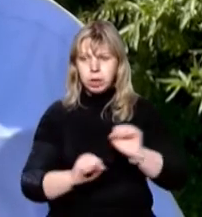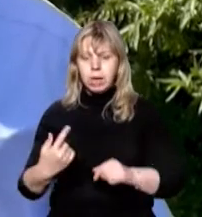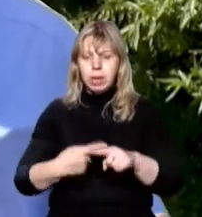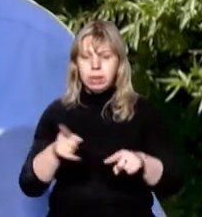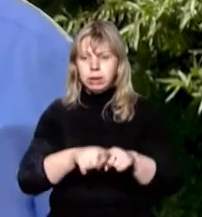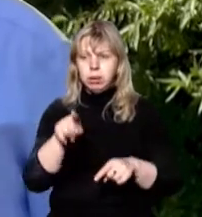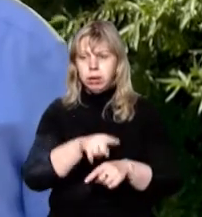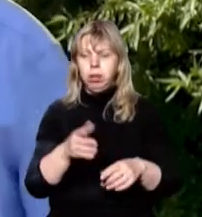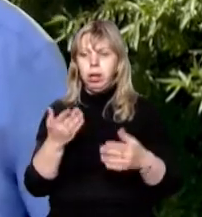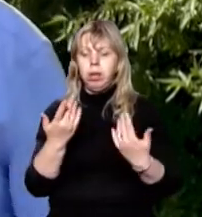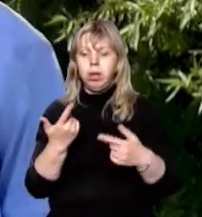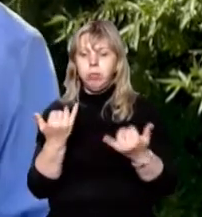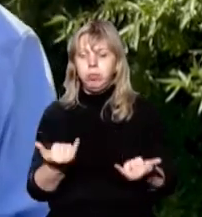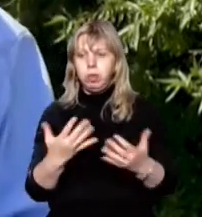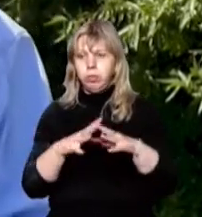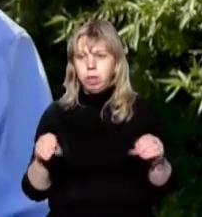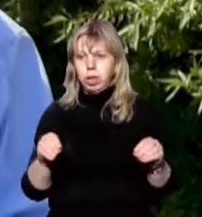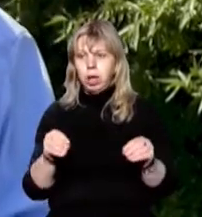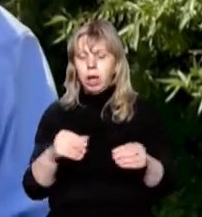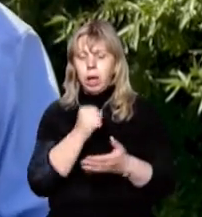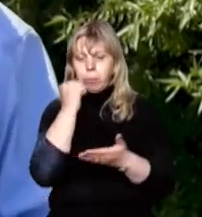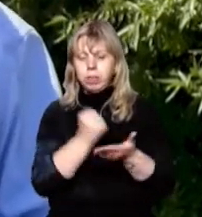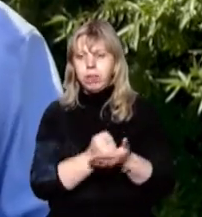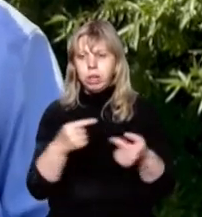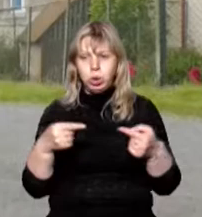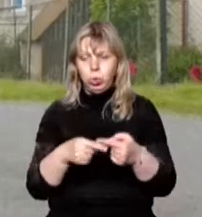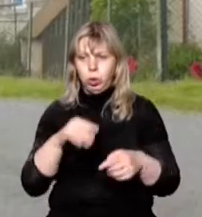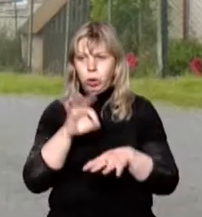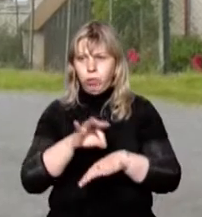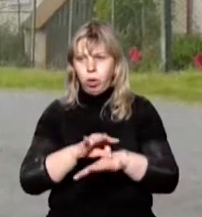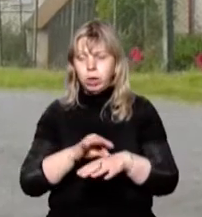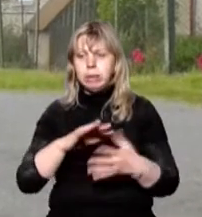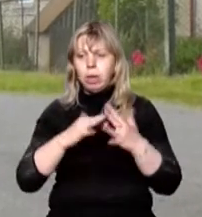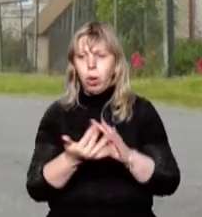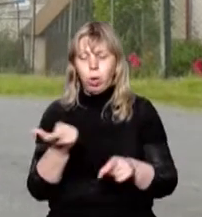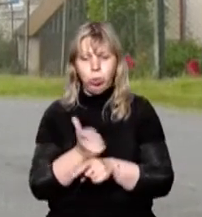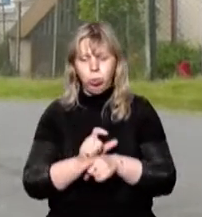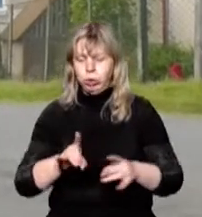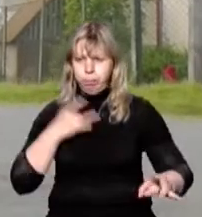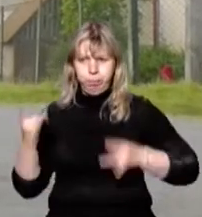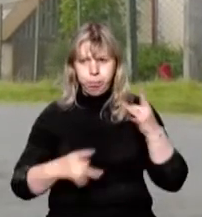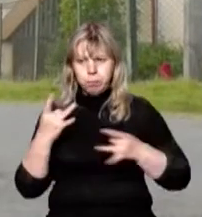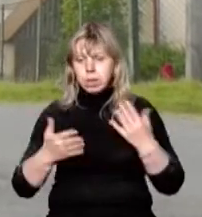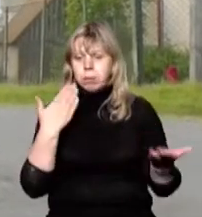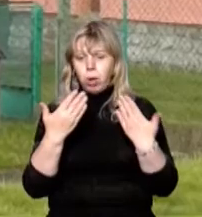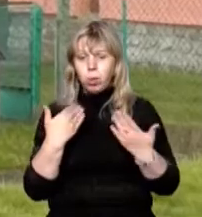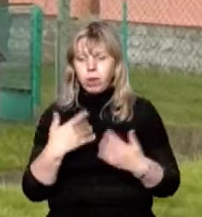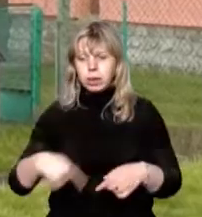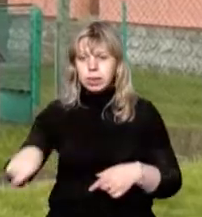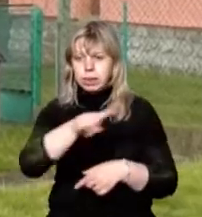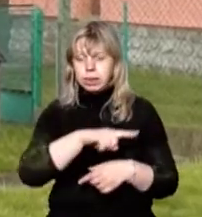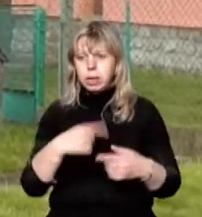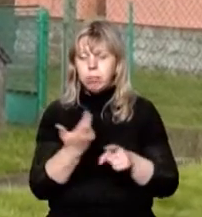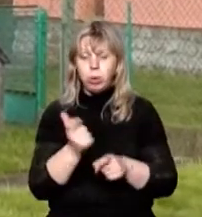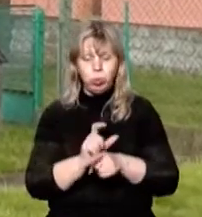цих дворосподарствах, де є вже підтверджені хворі. Село, звичайно, дуже збудворажене. Спілкуватися з ними, вони занадто